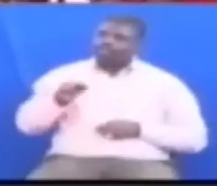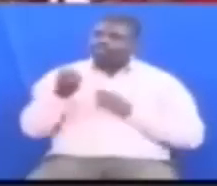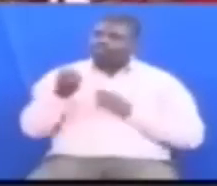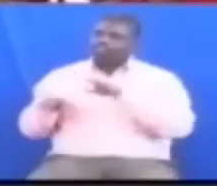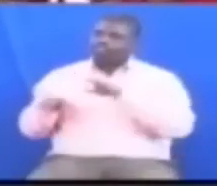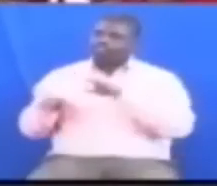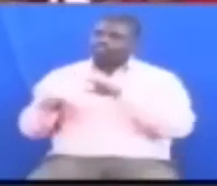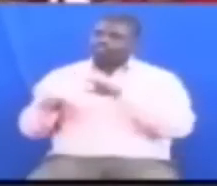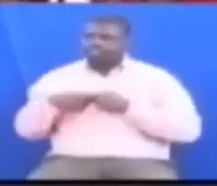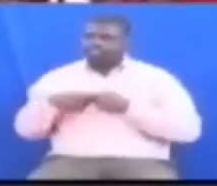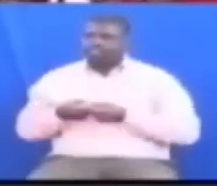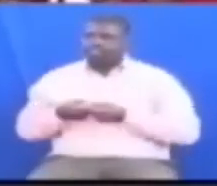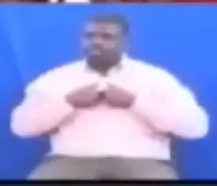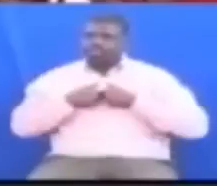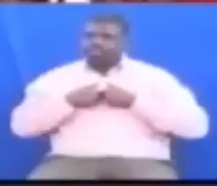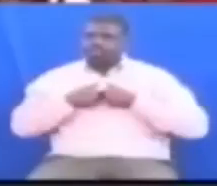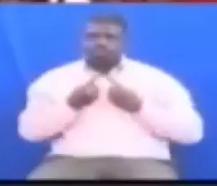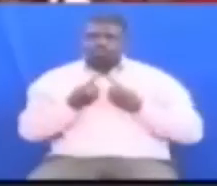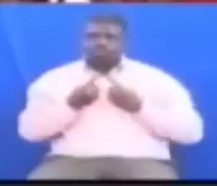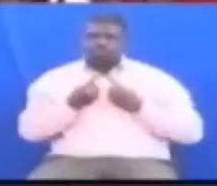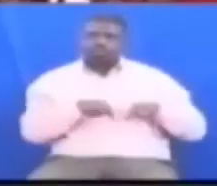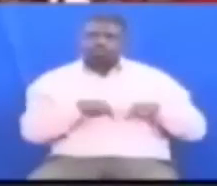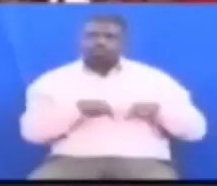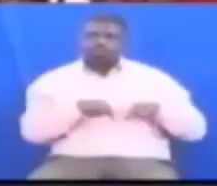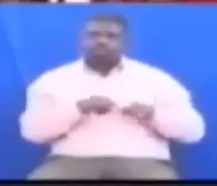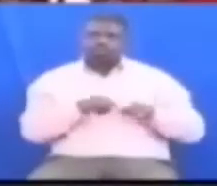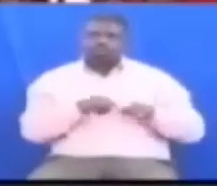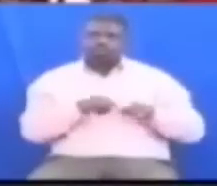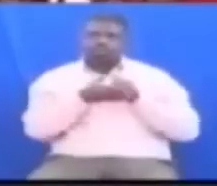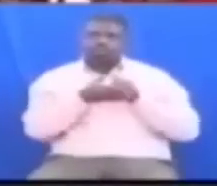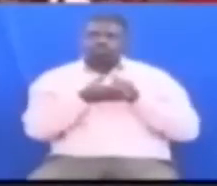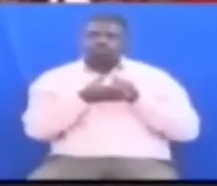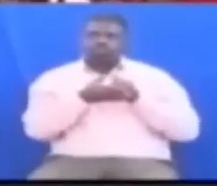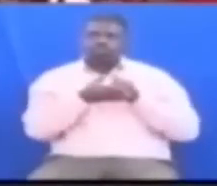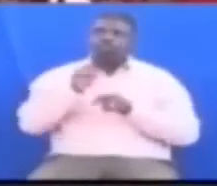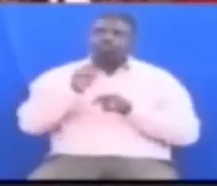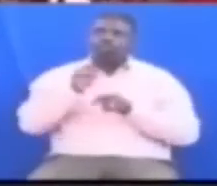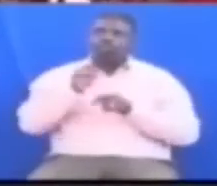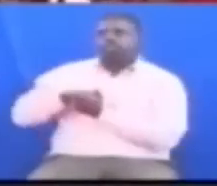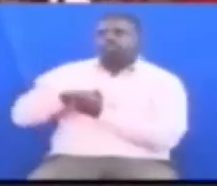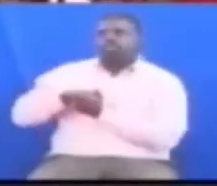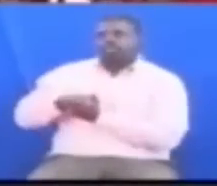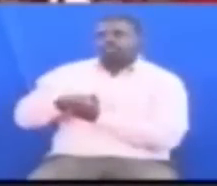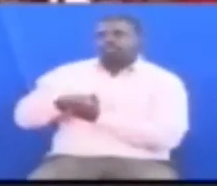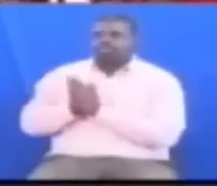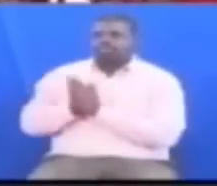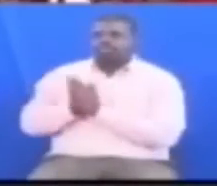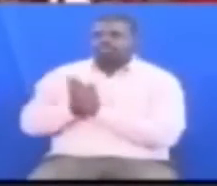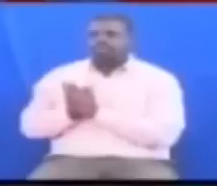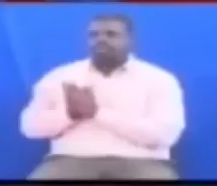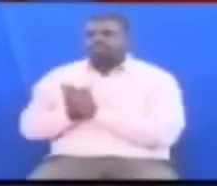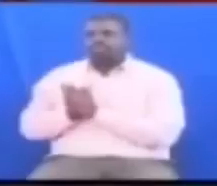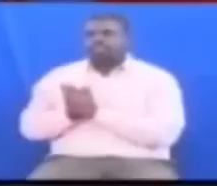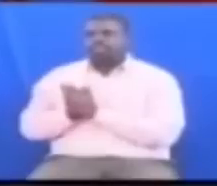Lakini mimi nezungumza hapa maftana chuma kuwa makamu mwenye kiti bara Tuna mshkuru mwenyezi mungu